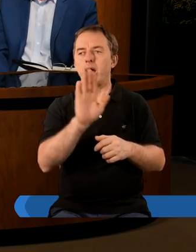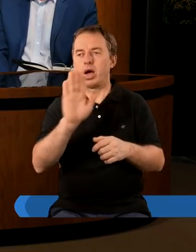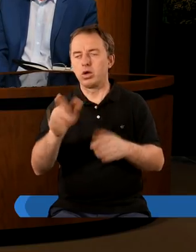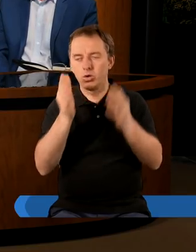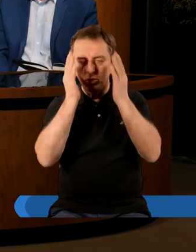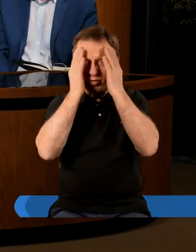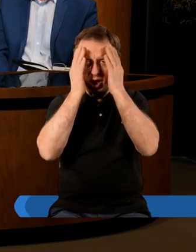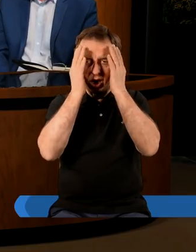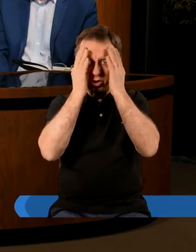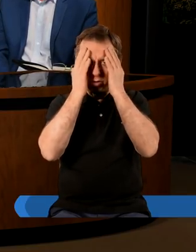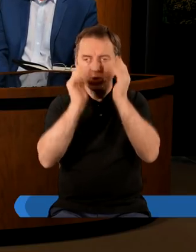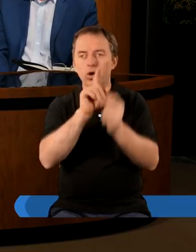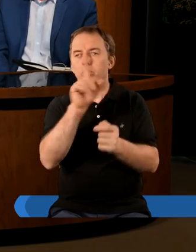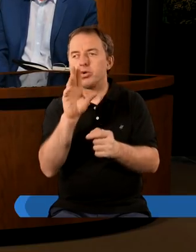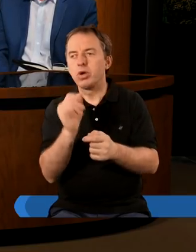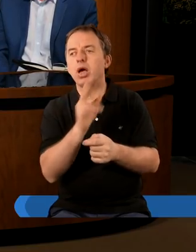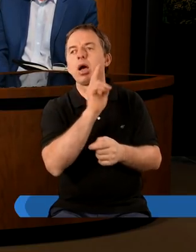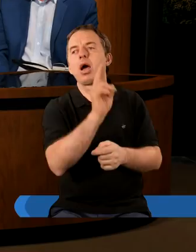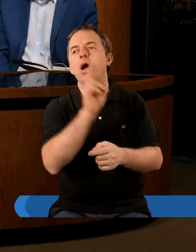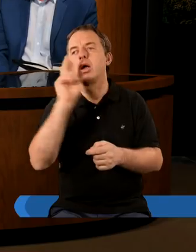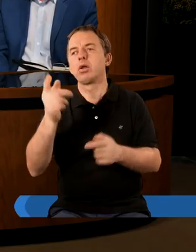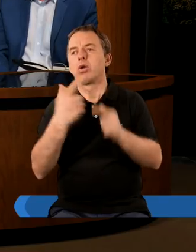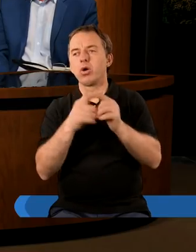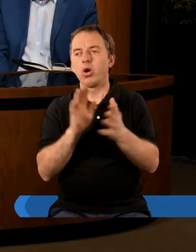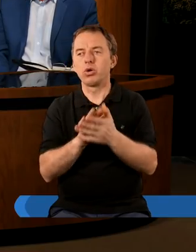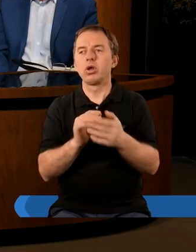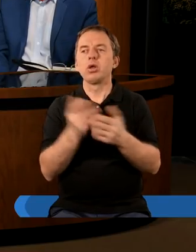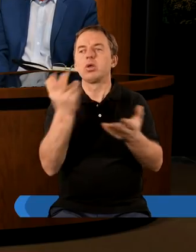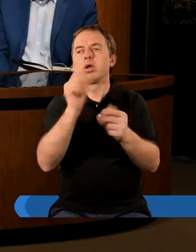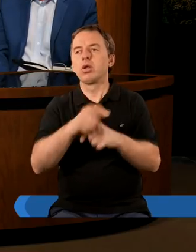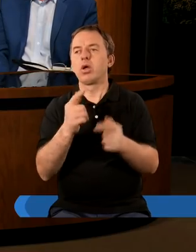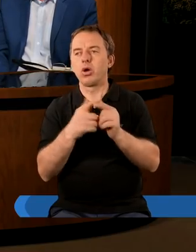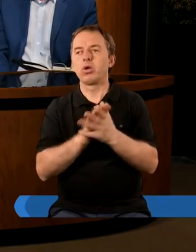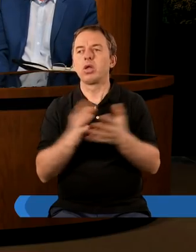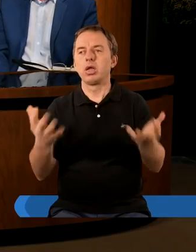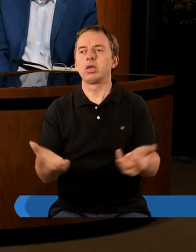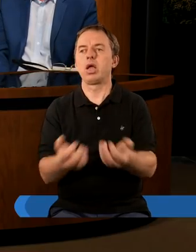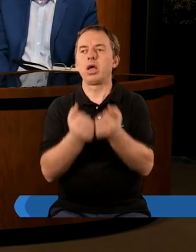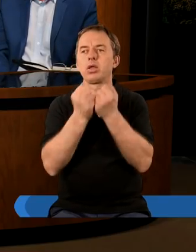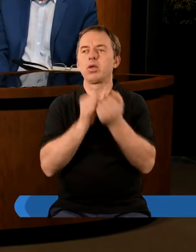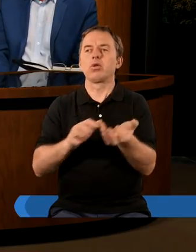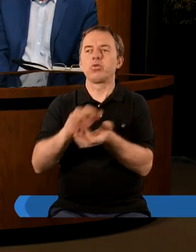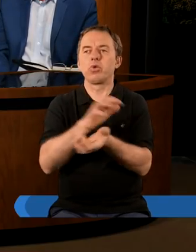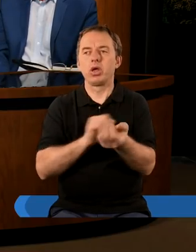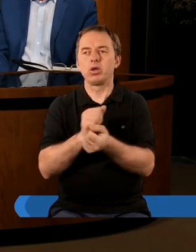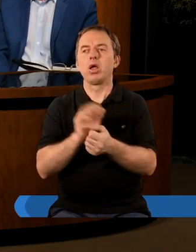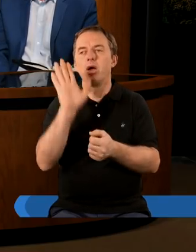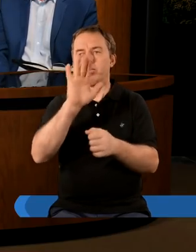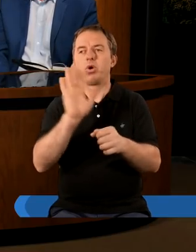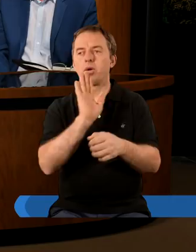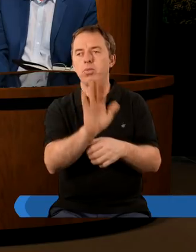tą świadomość, że nad każdym kościołem gdziekolwiek ten kościół się znajduje na tym świecie